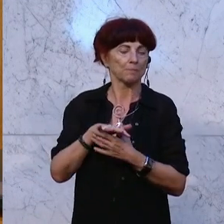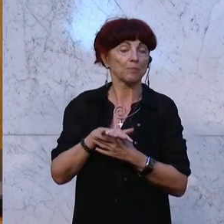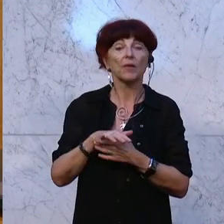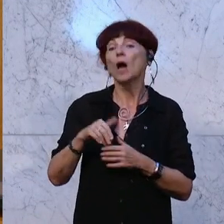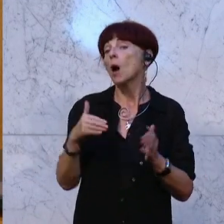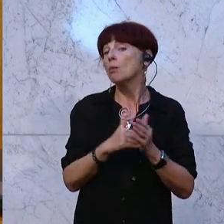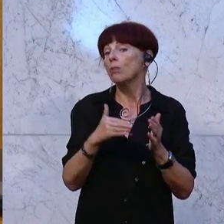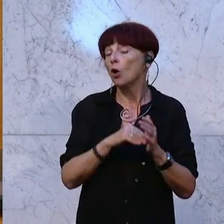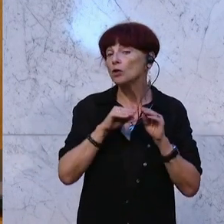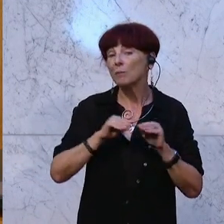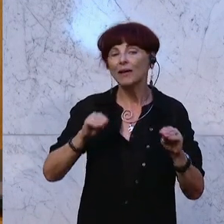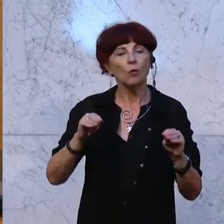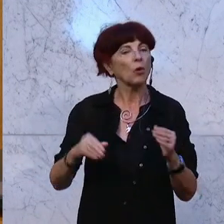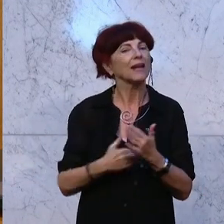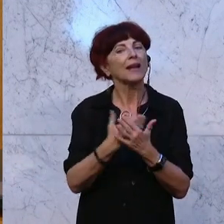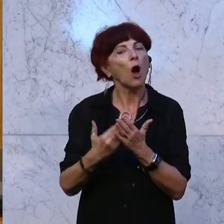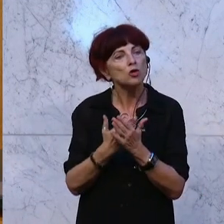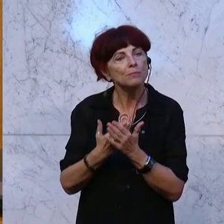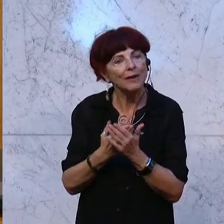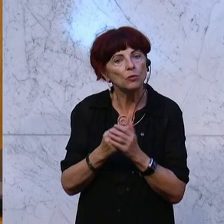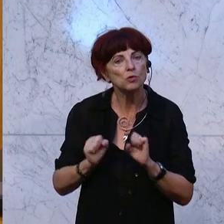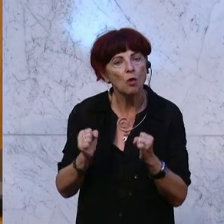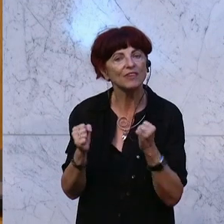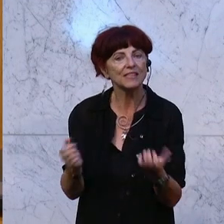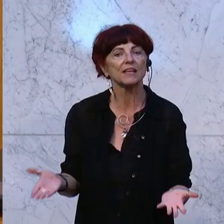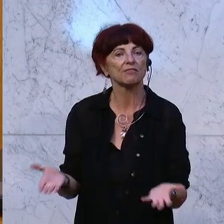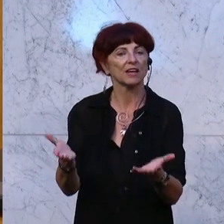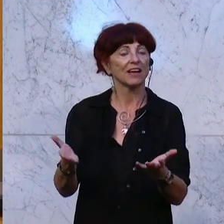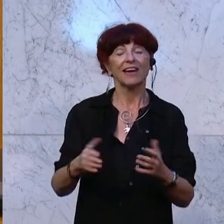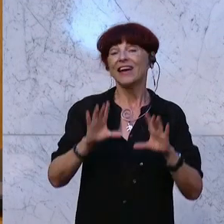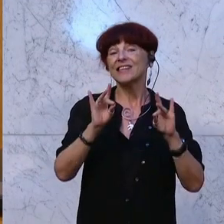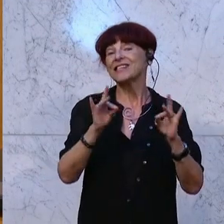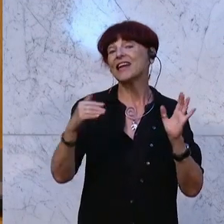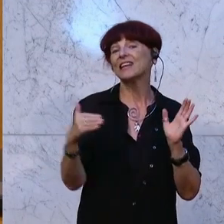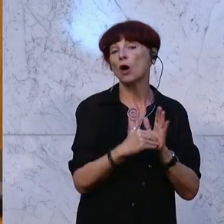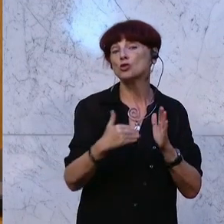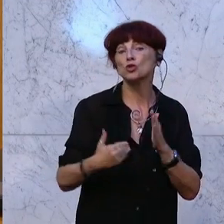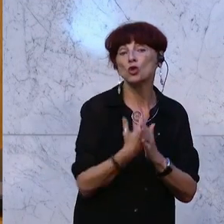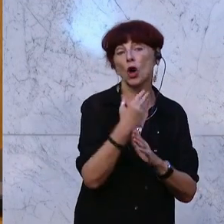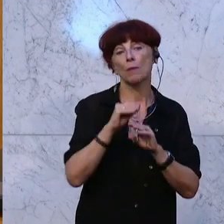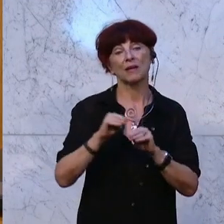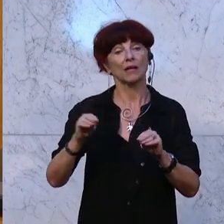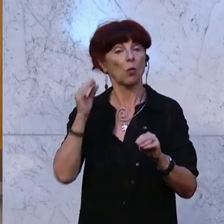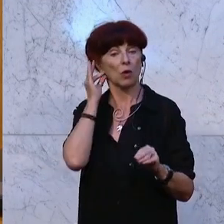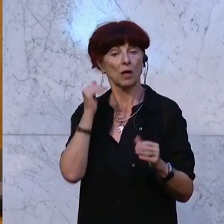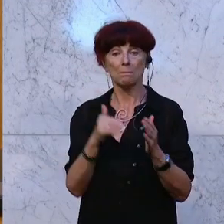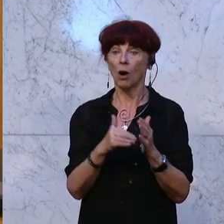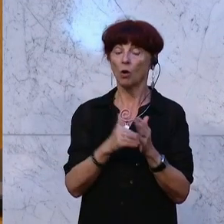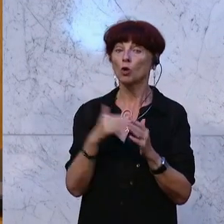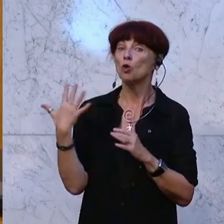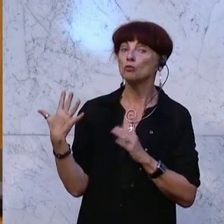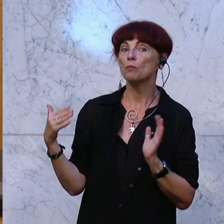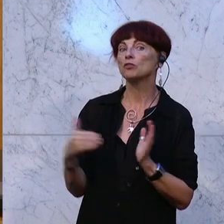eine Pädagogen und Pädagoginnen-Ausbildungsoffensive. Denn wir werden 10.000 neue Pädagogen und Pädagoginnen und 5.000 Assistentinnen brauchen.